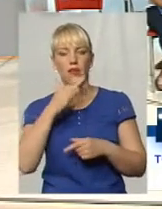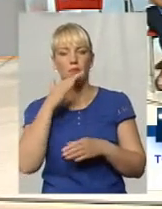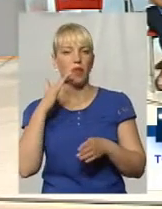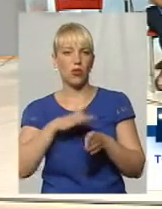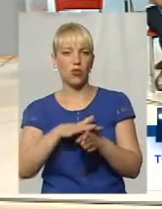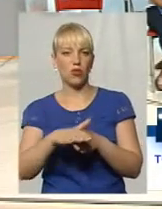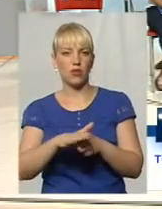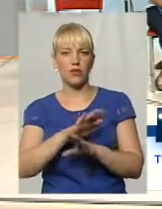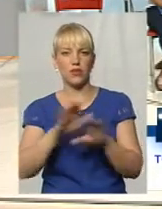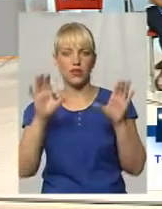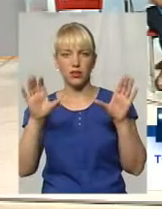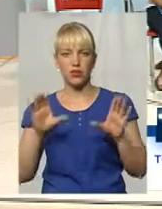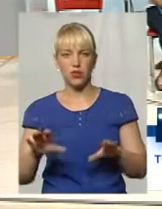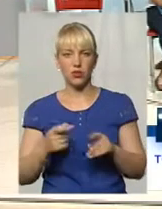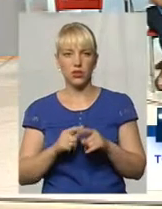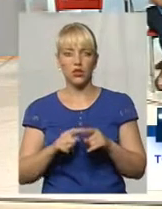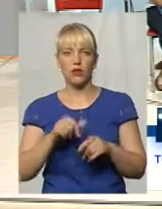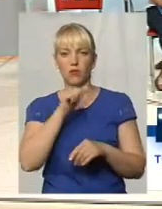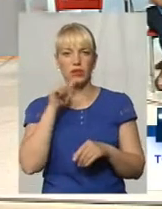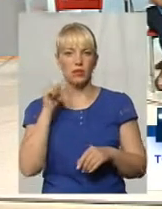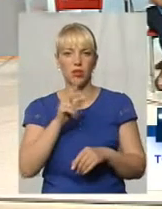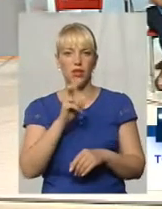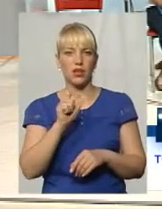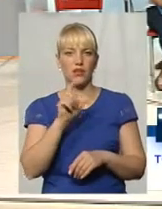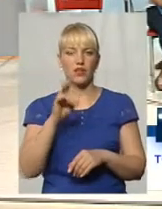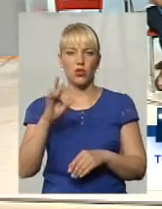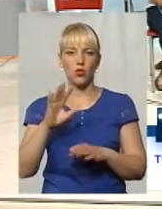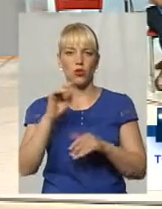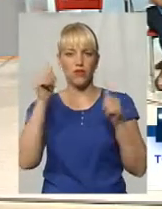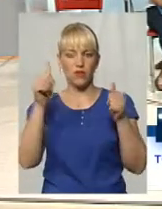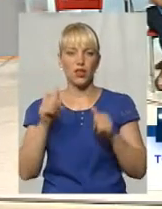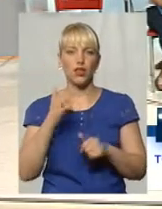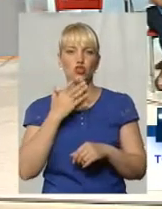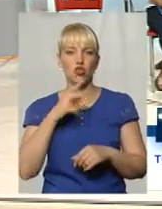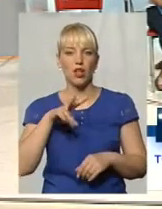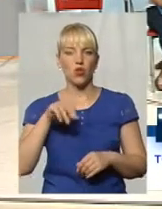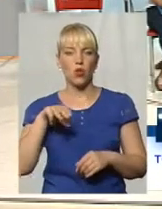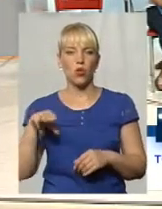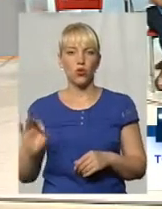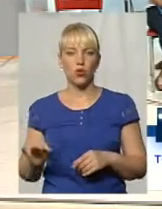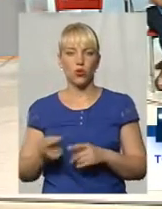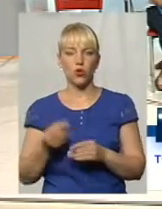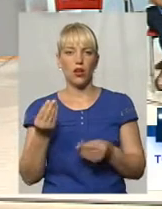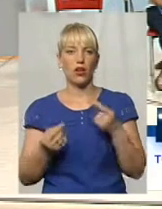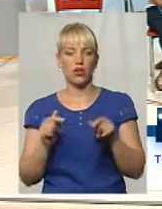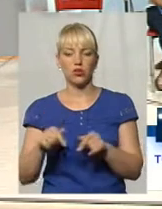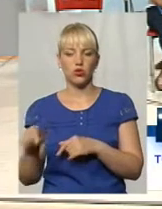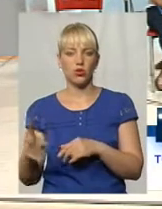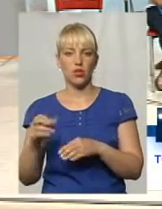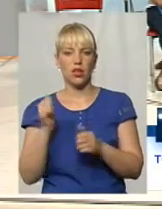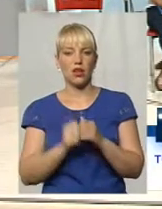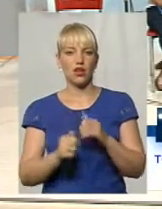незаконних подпорних казино под ввеской «Национальная батарея», «Райде тут», на каждой вулиці, на